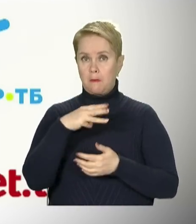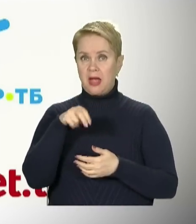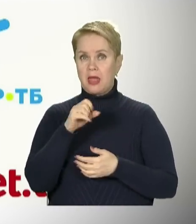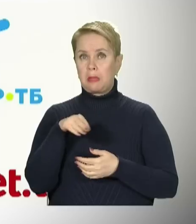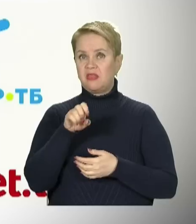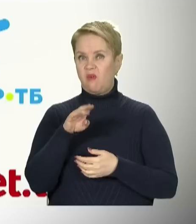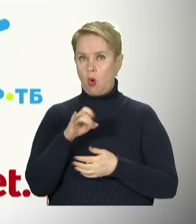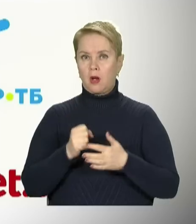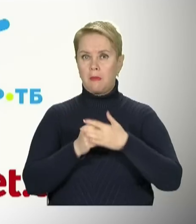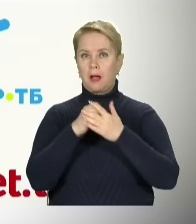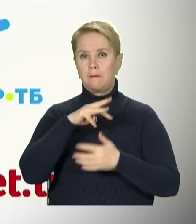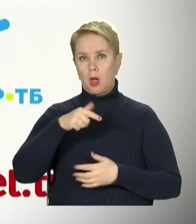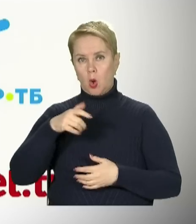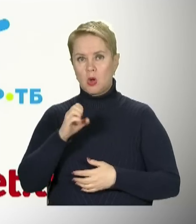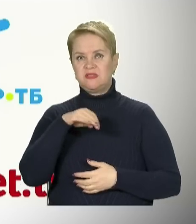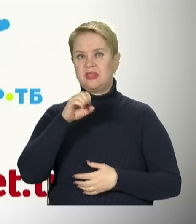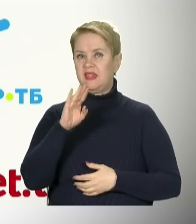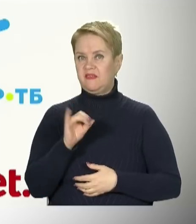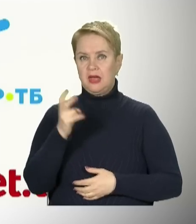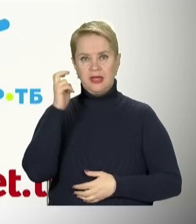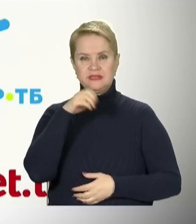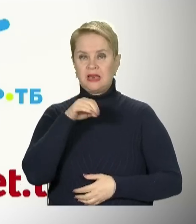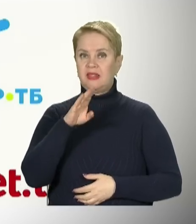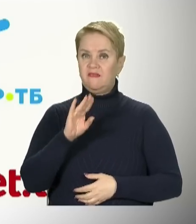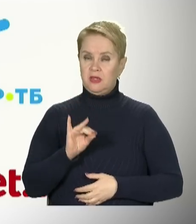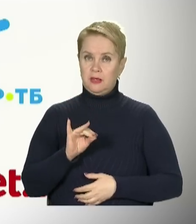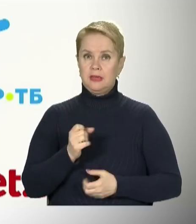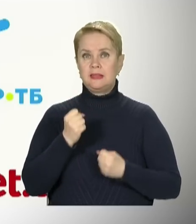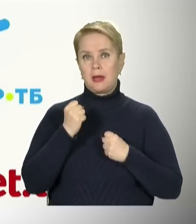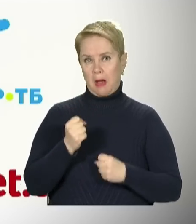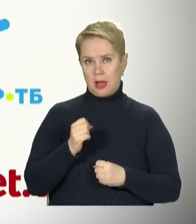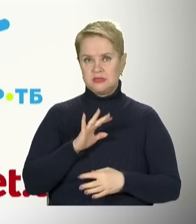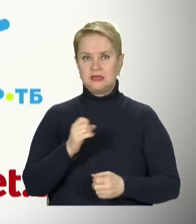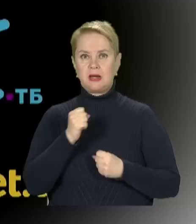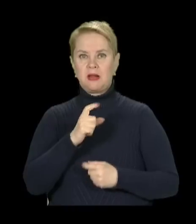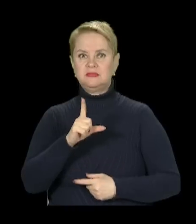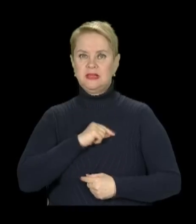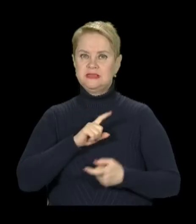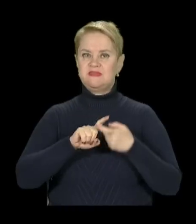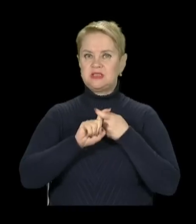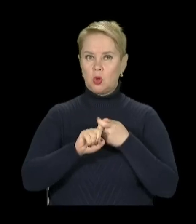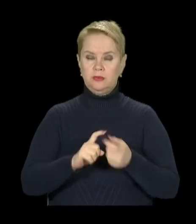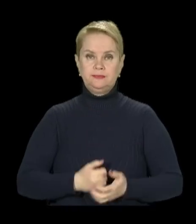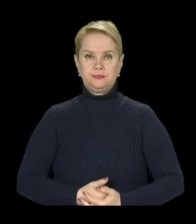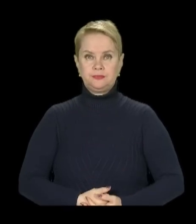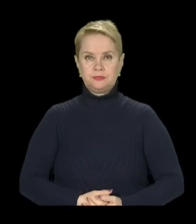медіаплатформах Мегого, Світ ТІВІ та Київстар ТІВІ. Тримаємося та тримаємо зв'язок.